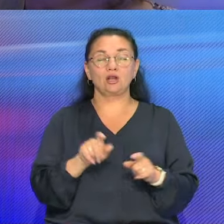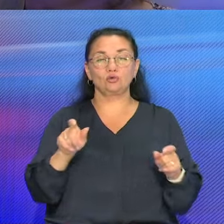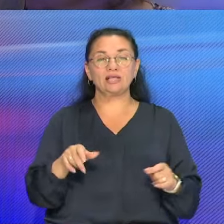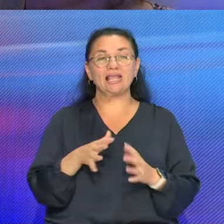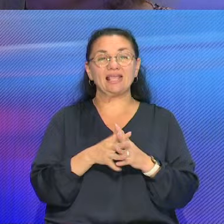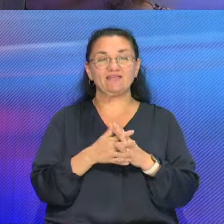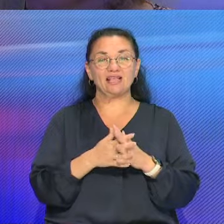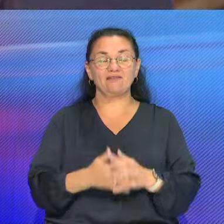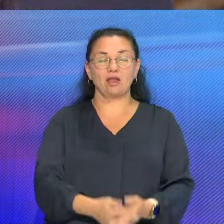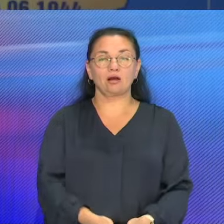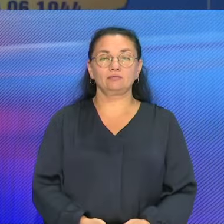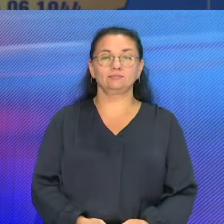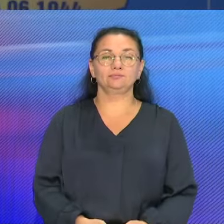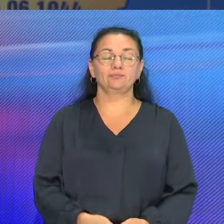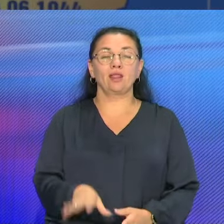местности.